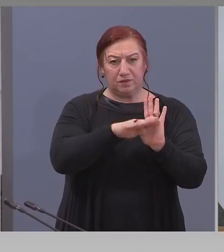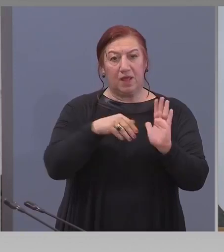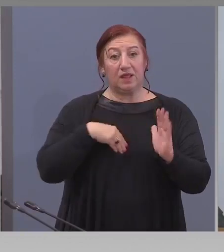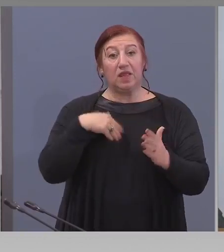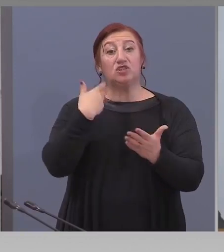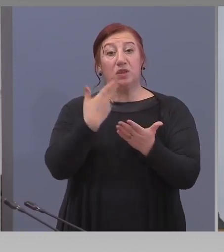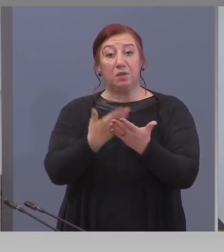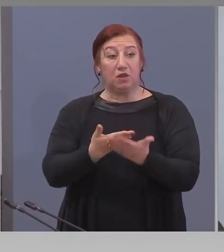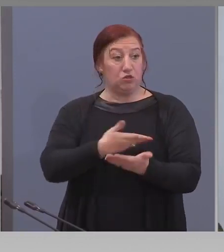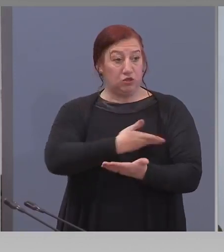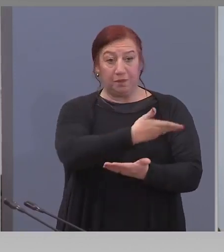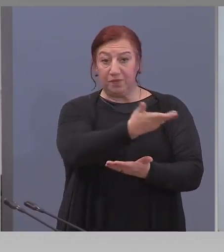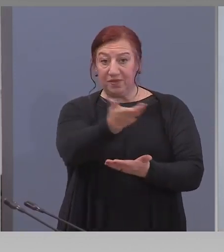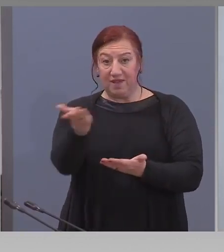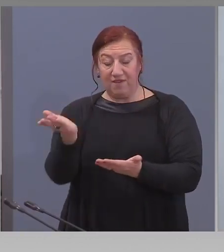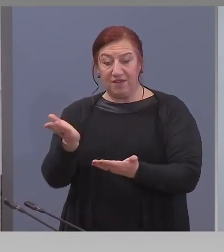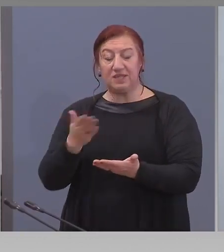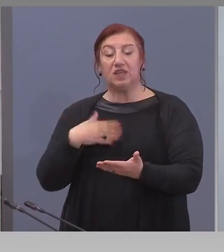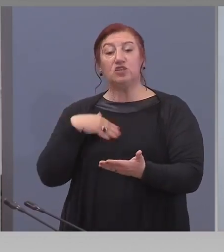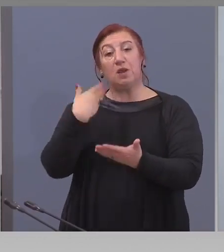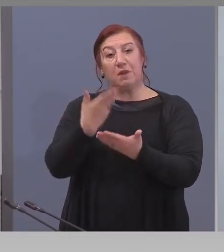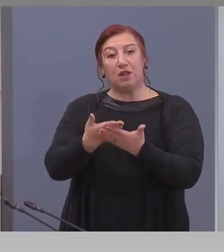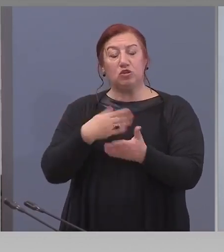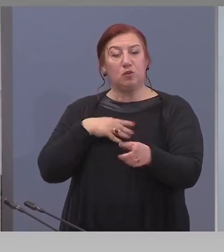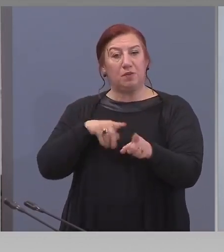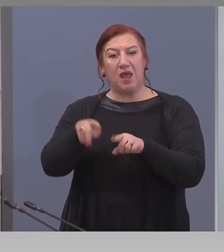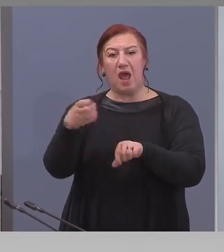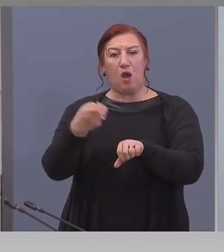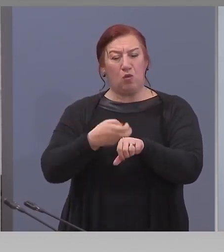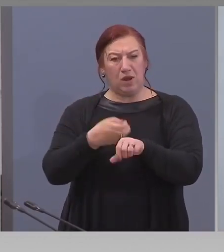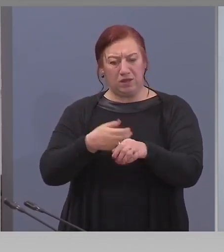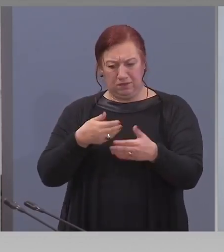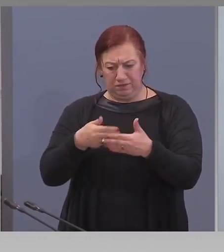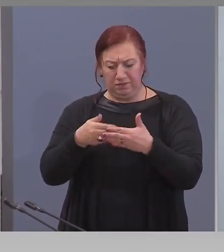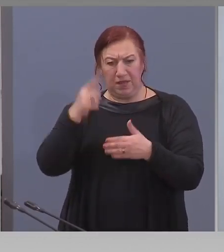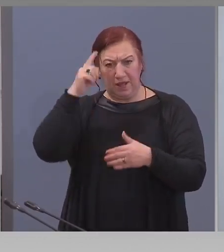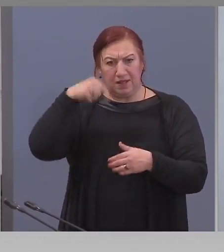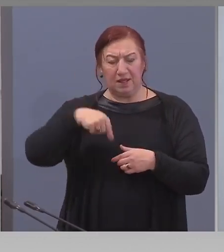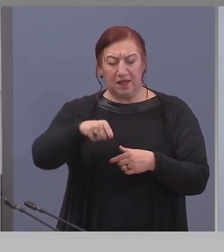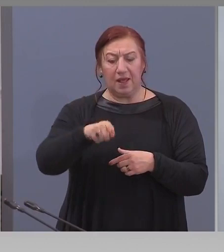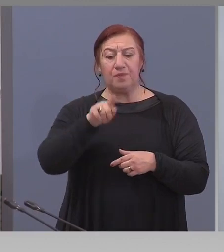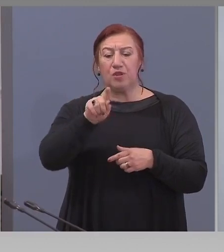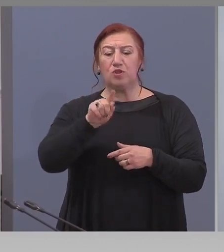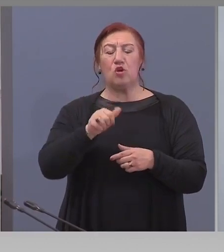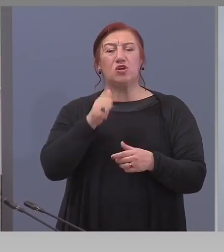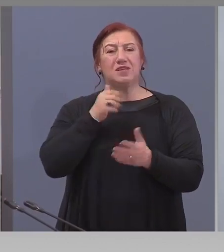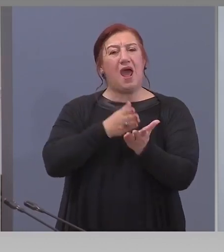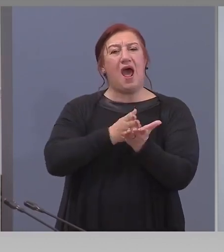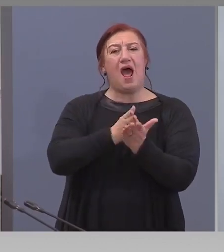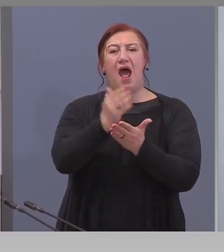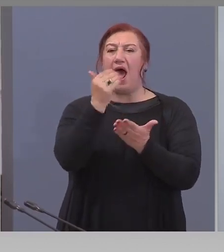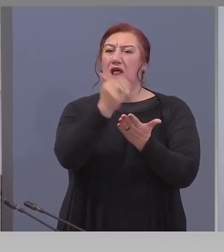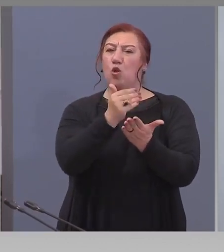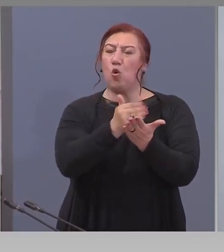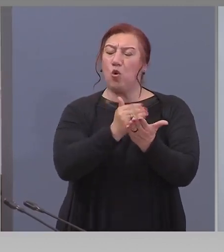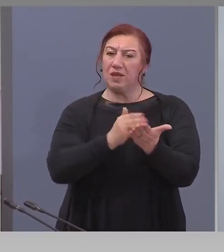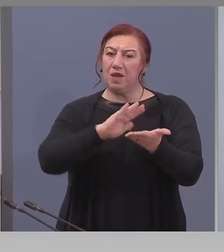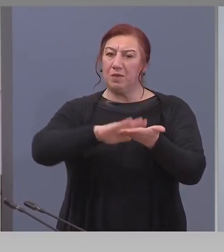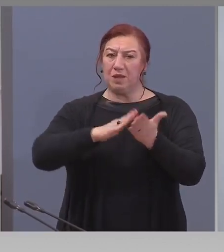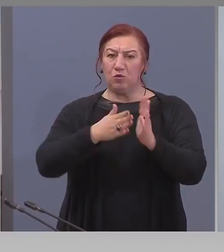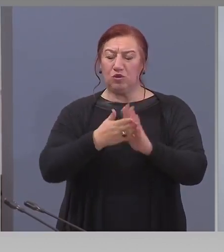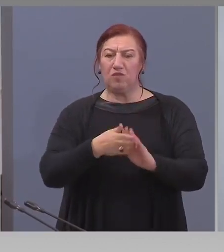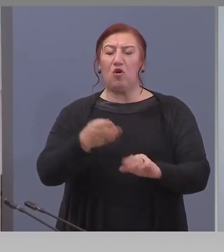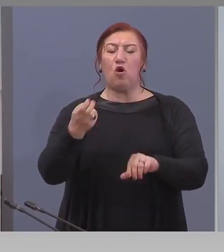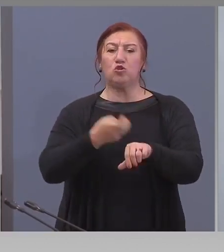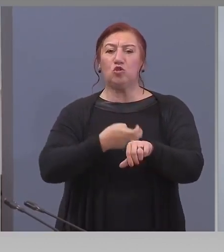вас, ще предложим на колегите в най-близките дни. Този алгоритъм се подготва от професор Ратка Ангирова и доцентът